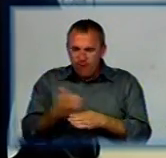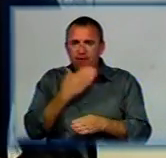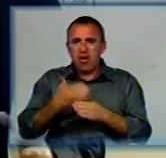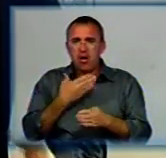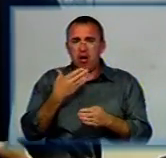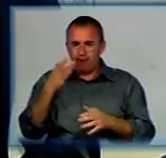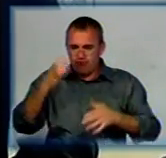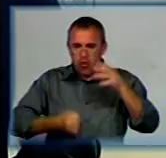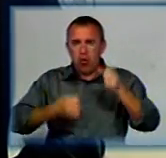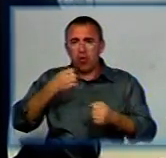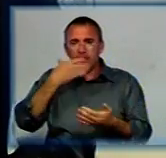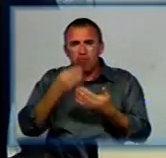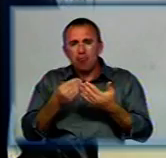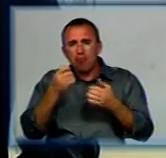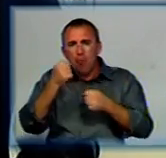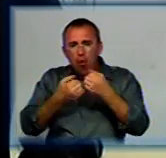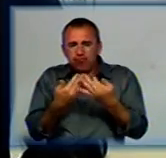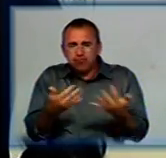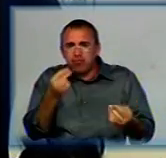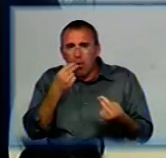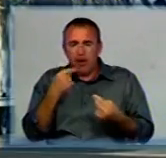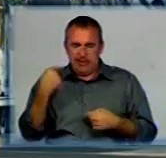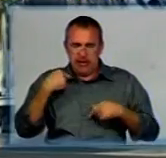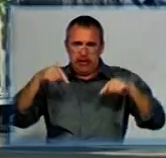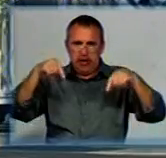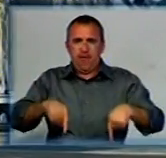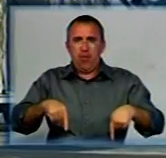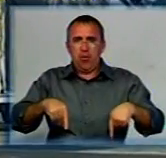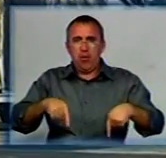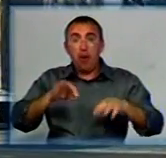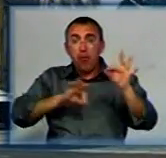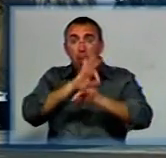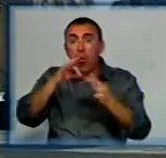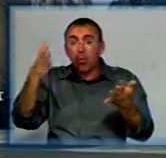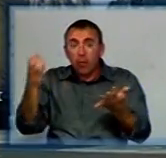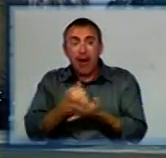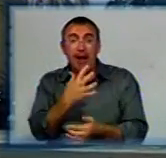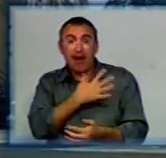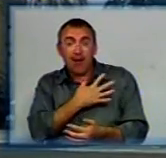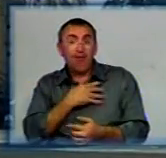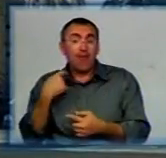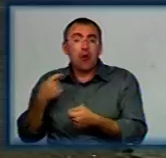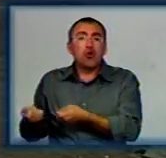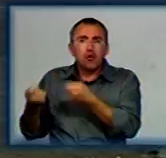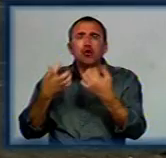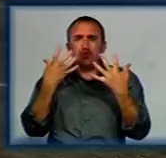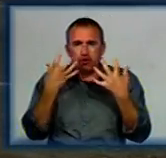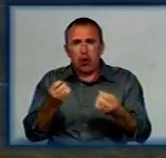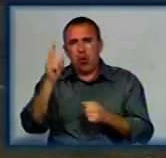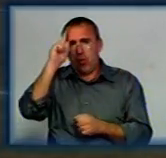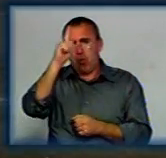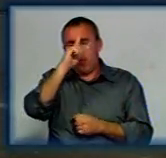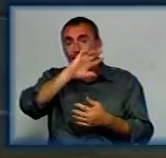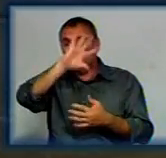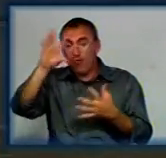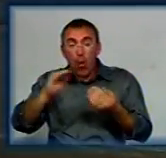молоко, і всі молочні продукти саме тут, на Кіровоградщині. Якщо проєкт буде успішний, то з Канади до Кіровоградщини привезуть ще корів. Ось його